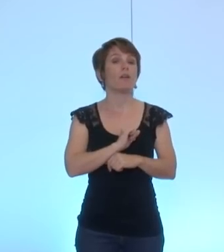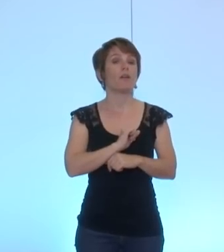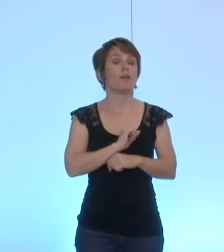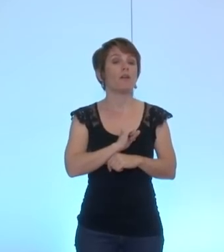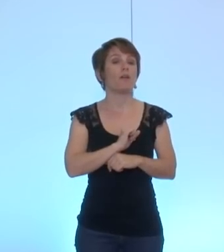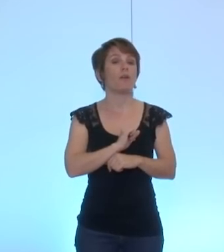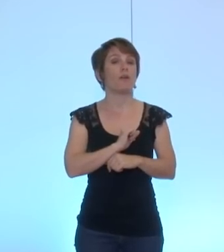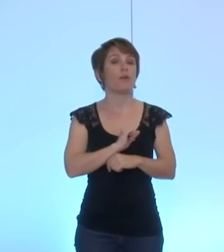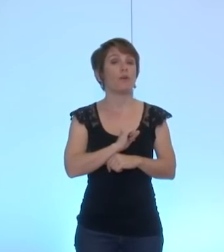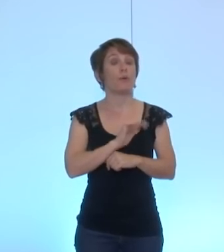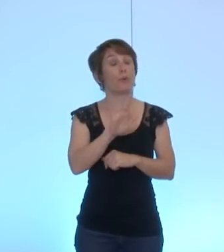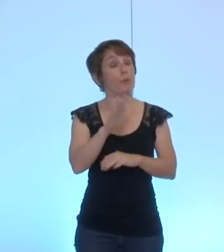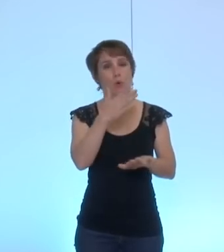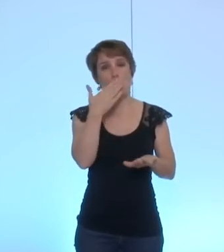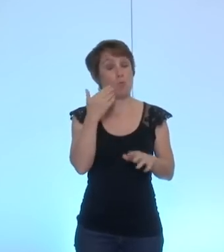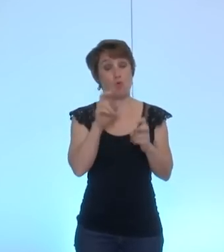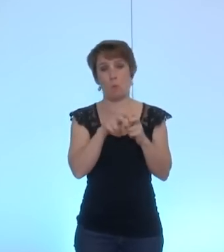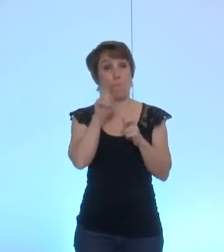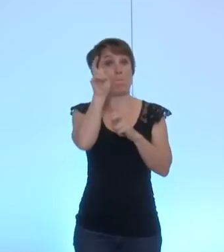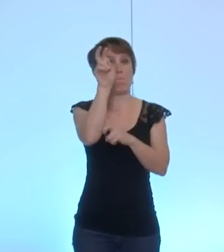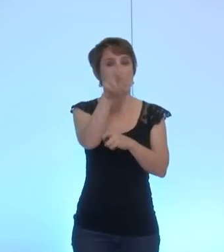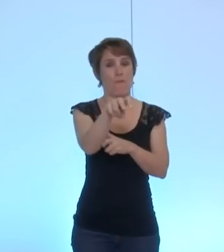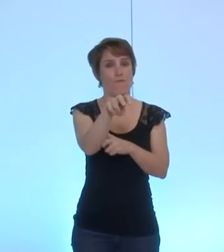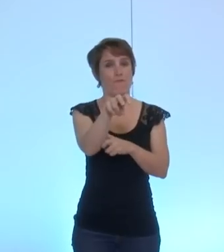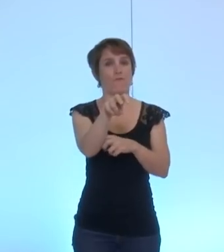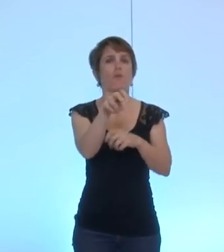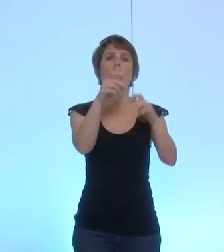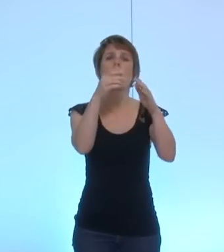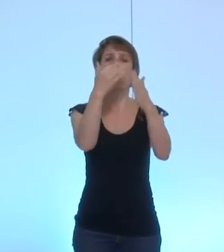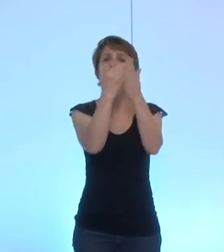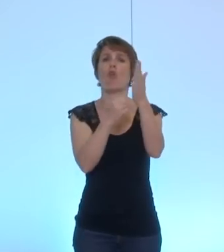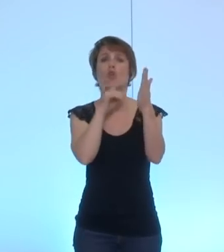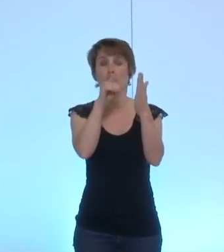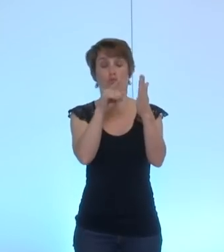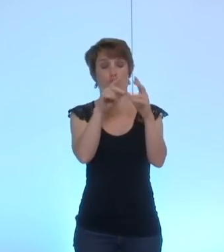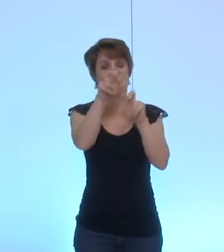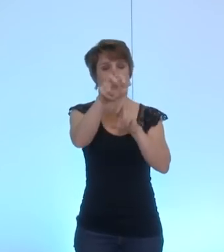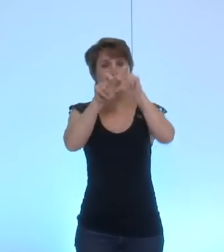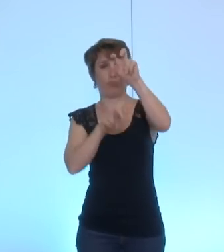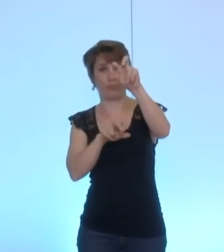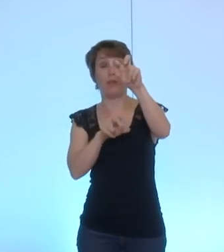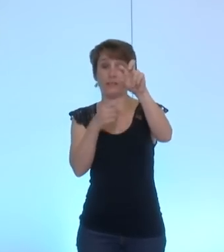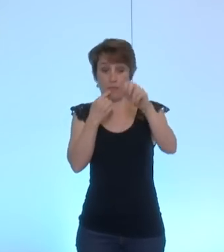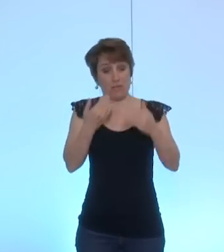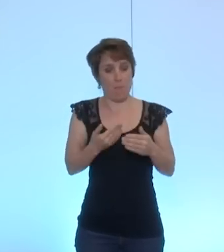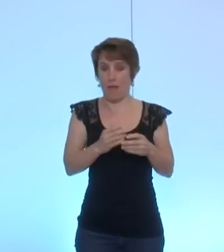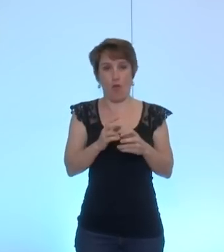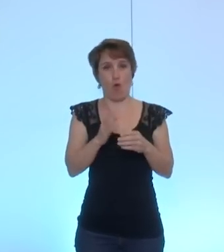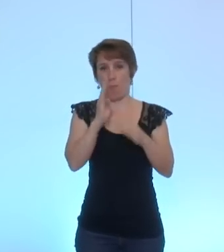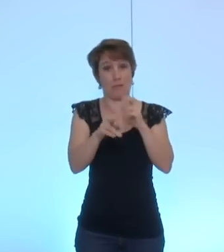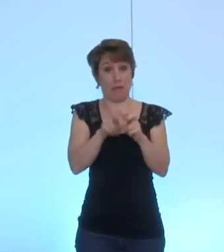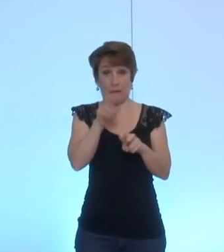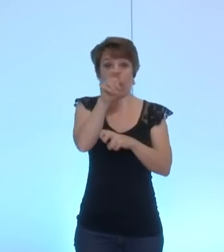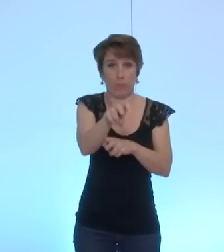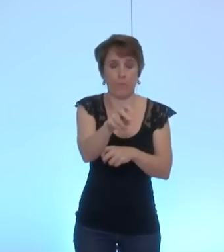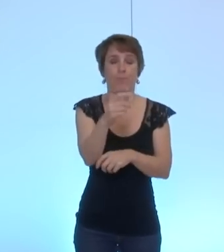que nous arrivions directement un petit changement d'ordre du jour et que nous passions directement au vote